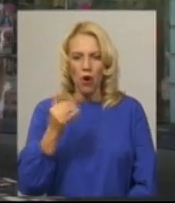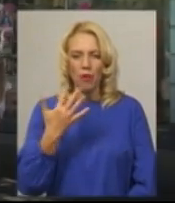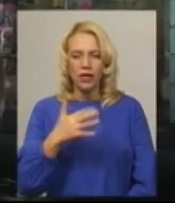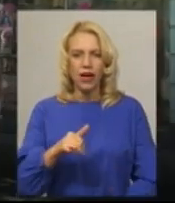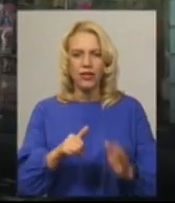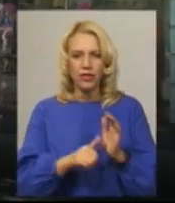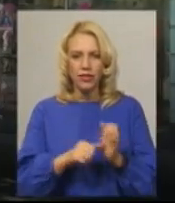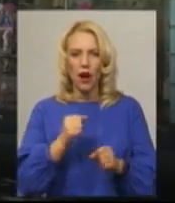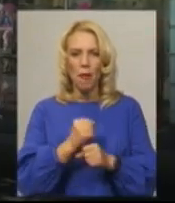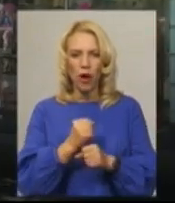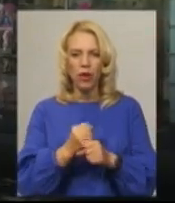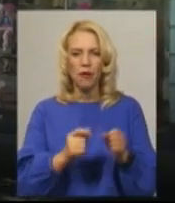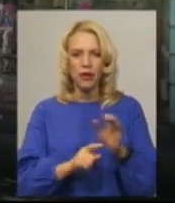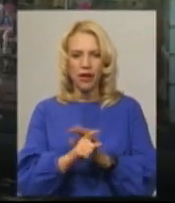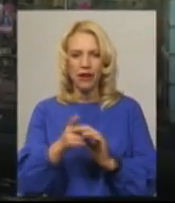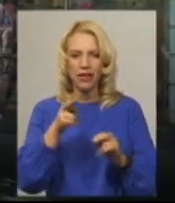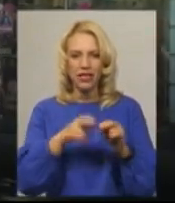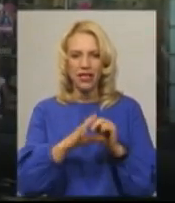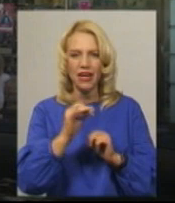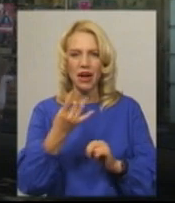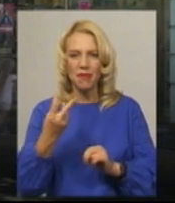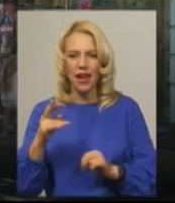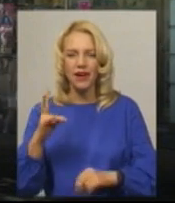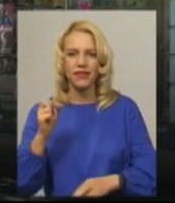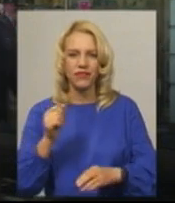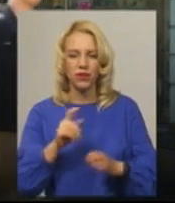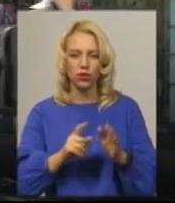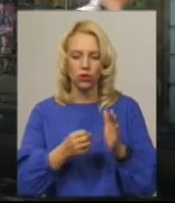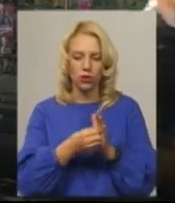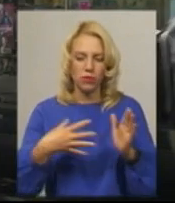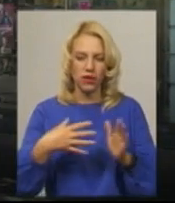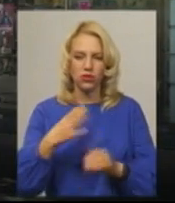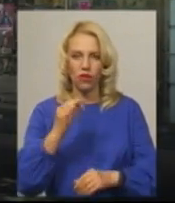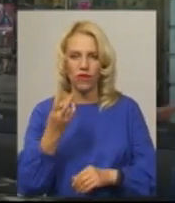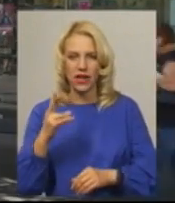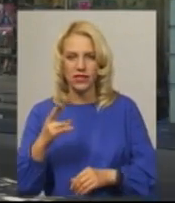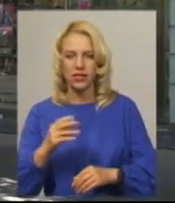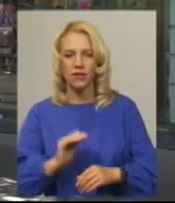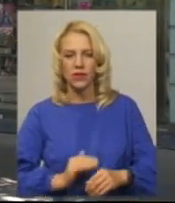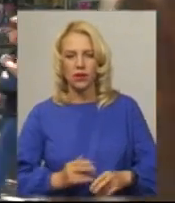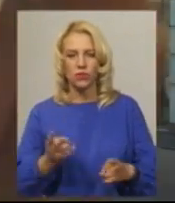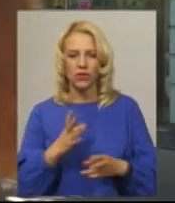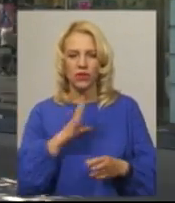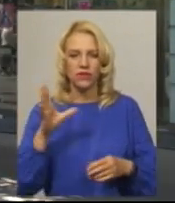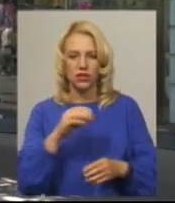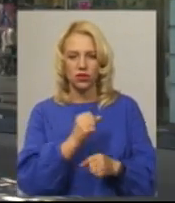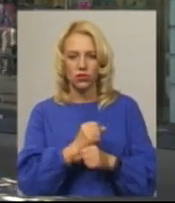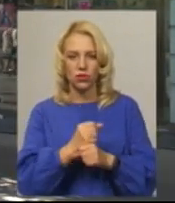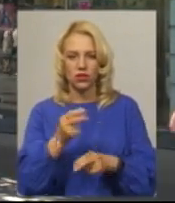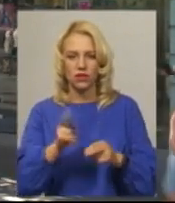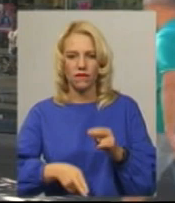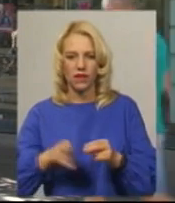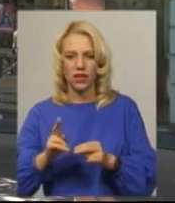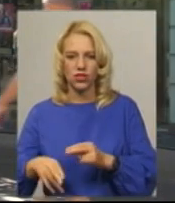'єкті розпочали в кінці серпня і до 15 вересня підрядник має всі роботи завершити. Загалом